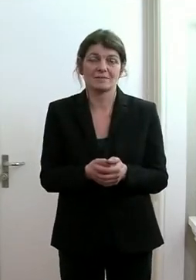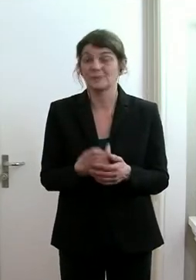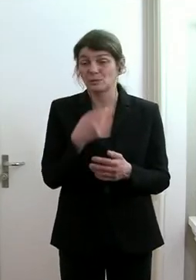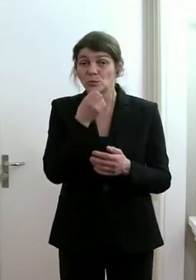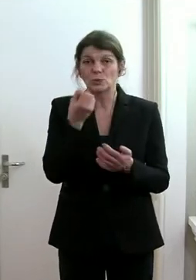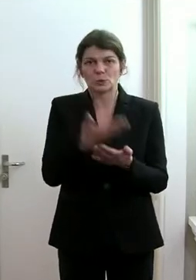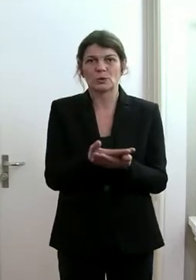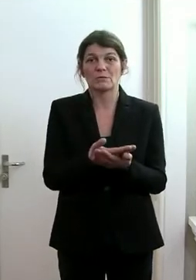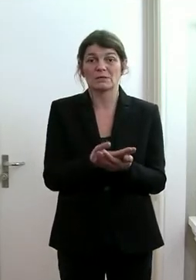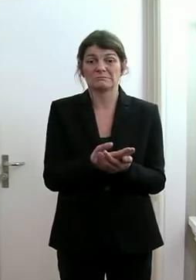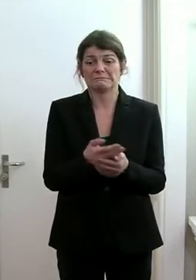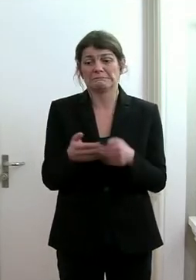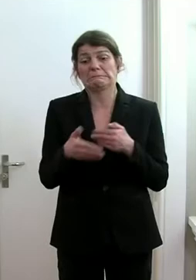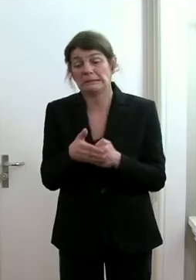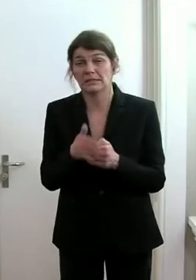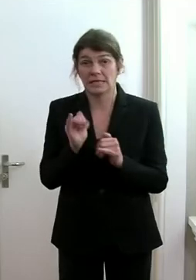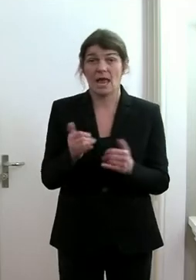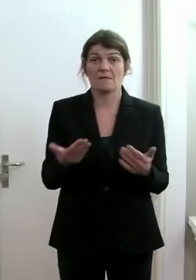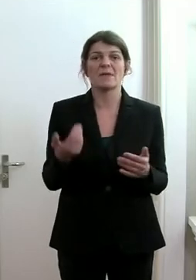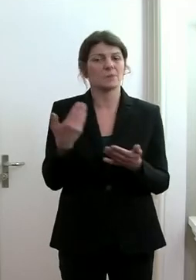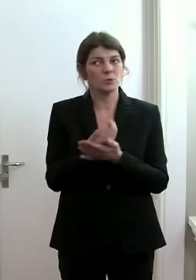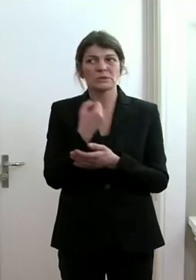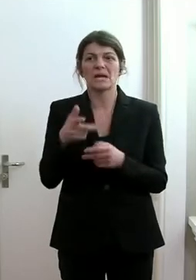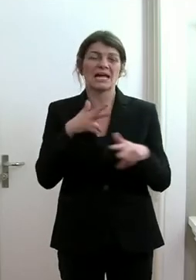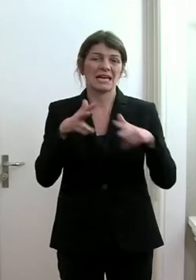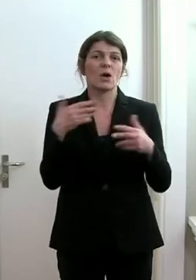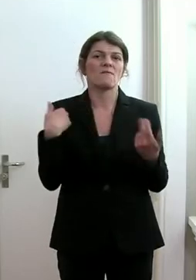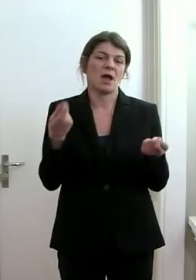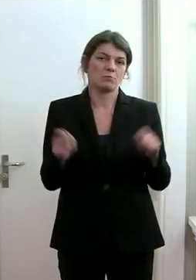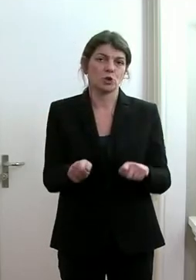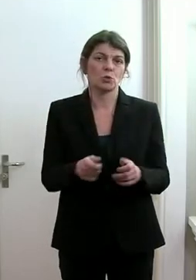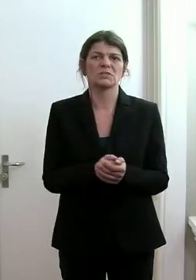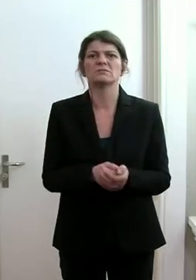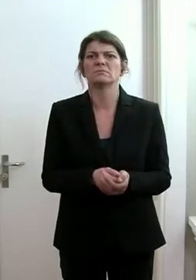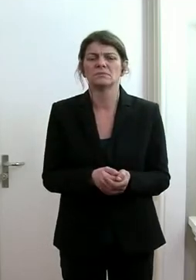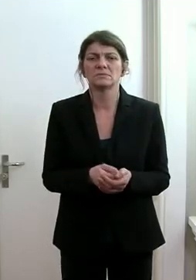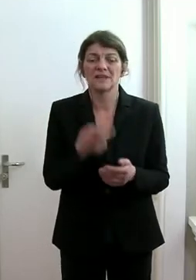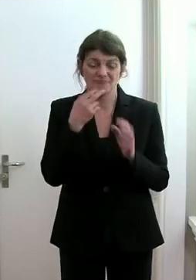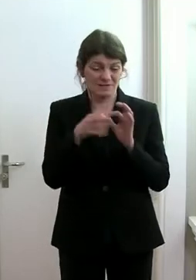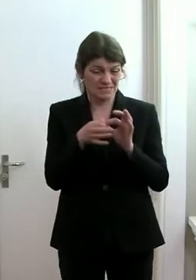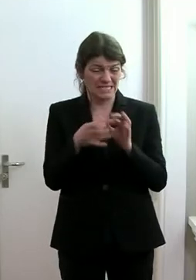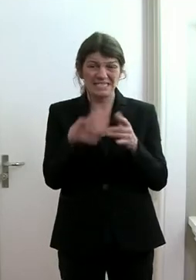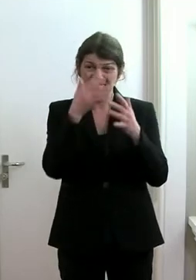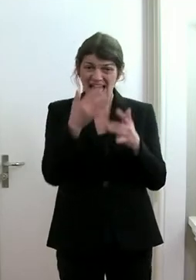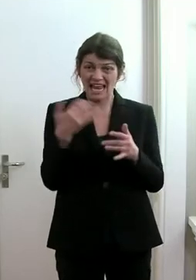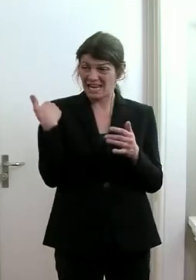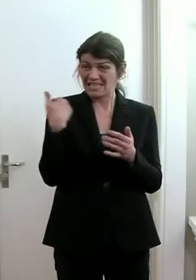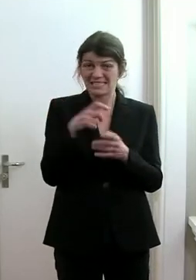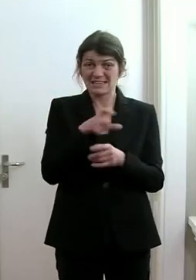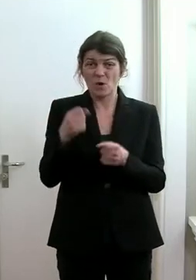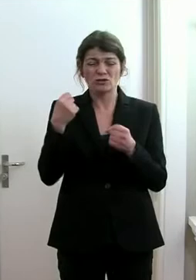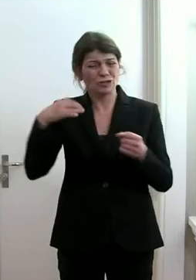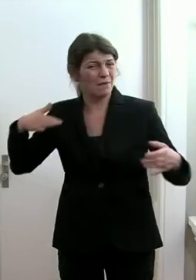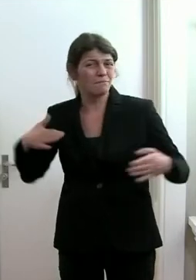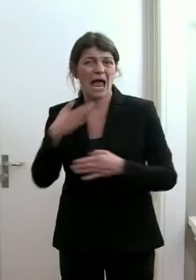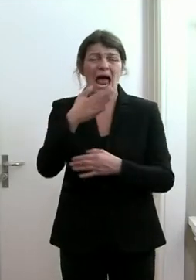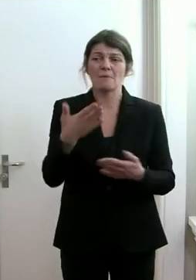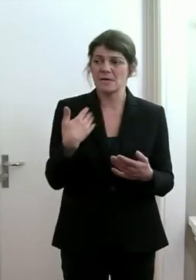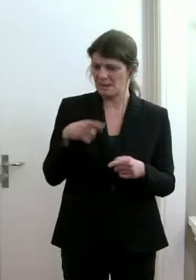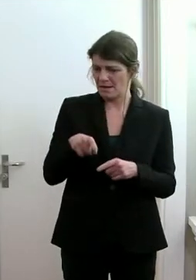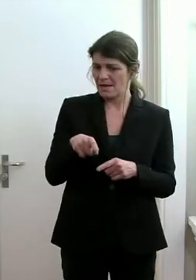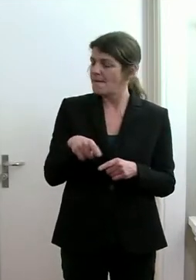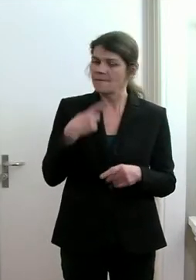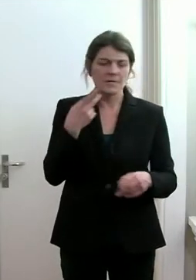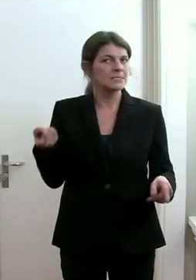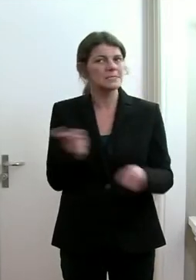zugeben, kurz vor dem Wochenende, dazu entschlossen, anhand der Zahlen, die letzte Woche so stark gestiegen sind, sofort